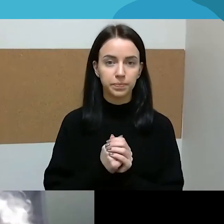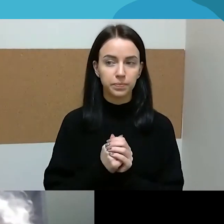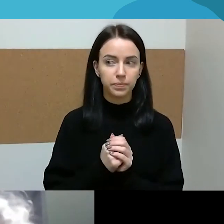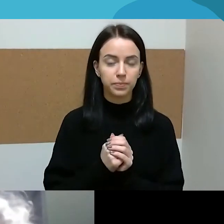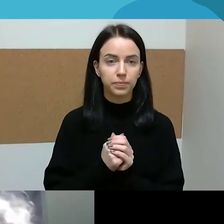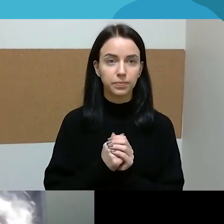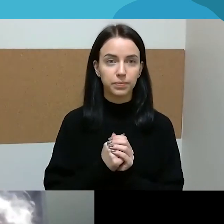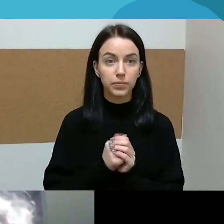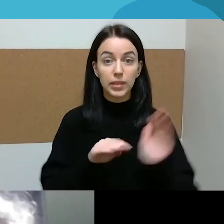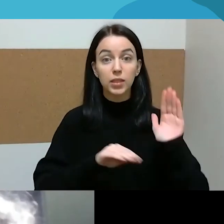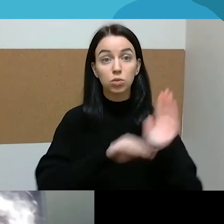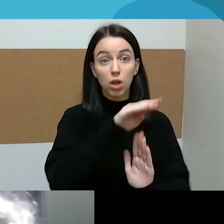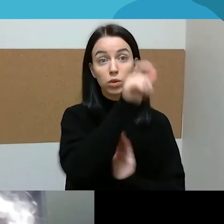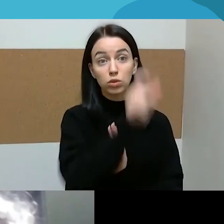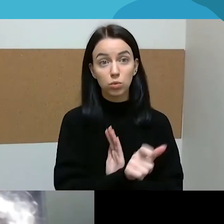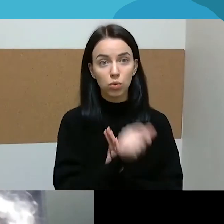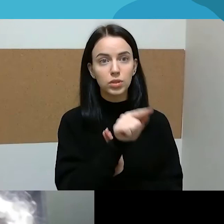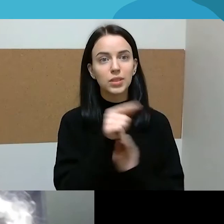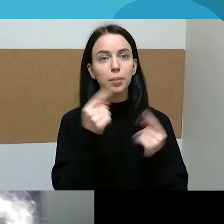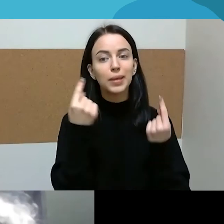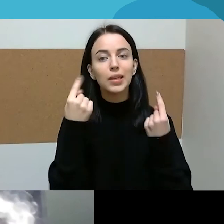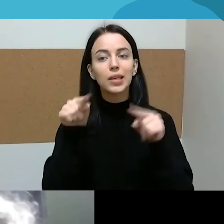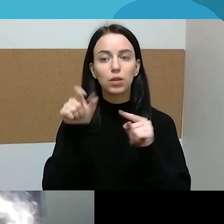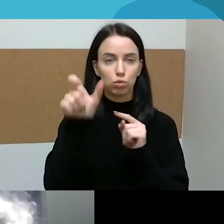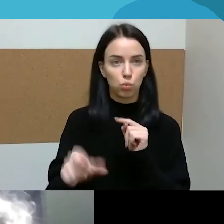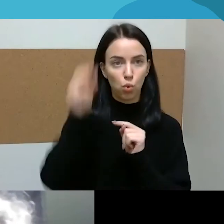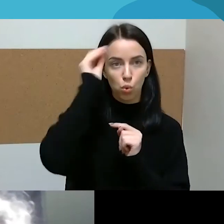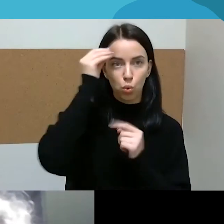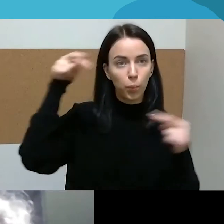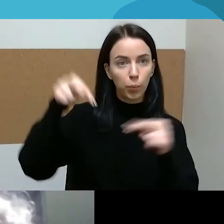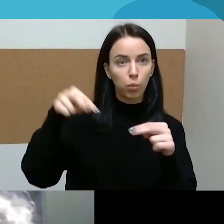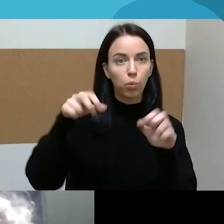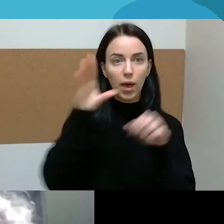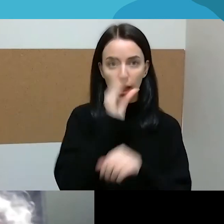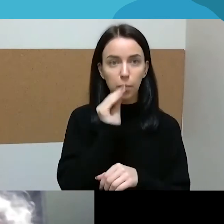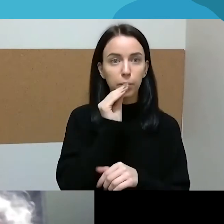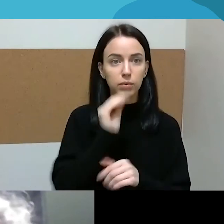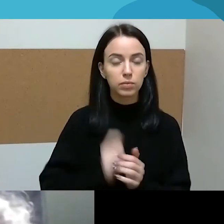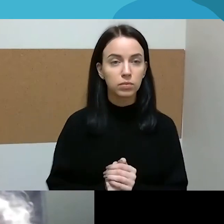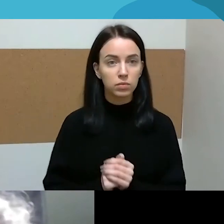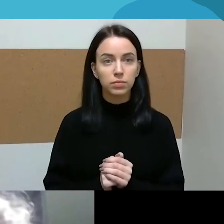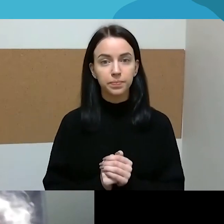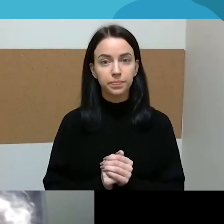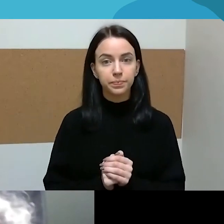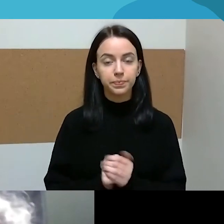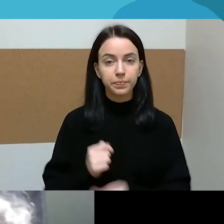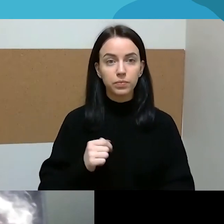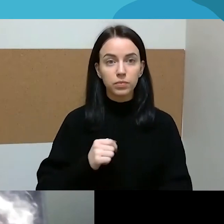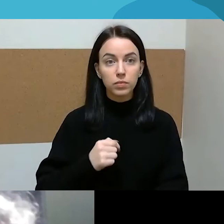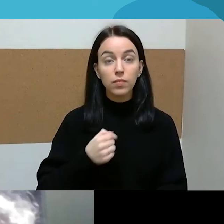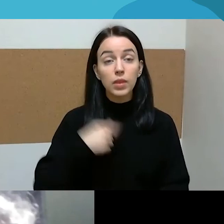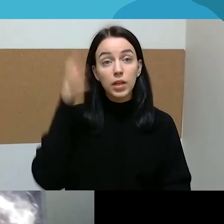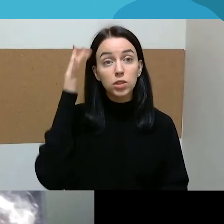geba pasirūpinti kitu. Jisai geba tą padaryti. Tai man atrodo, kad vaikų atsiradimas